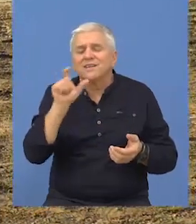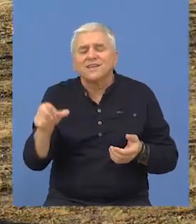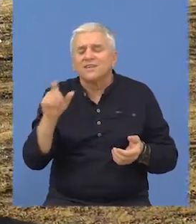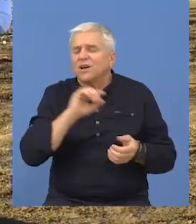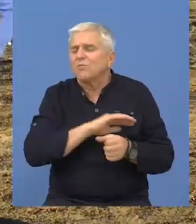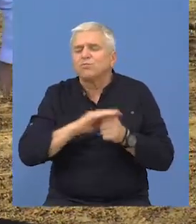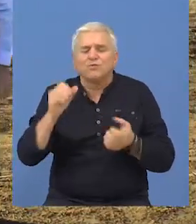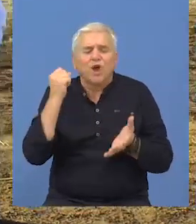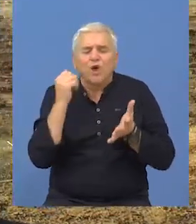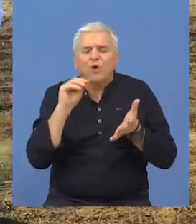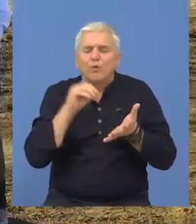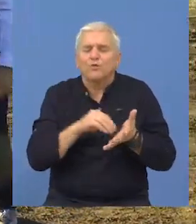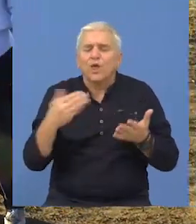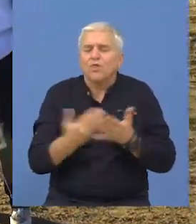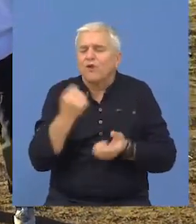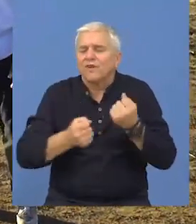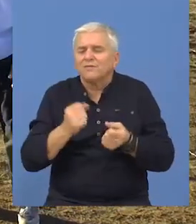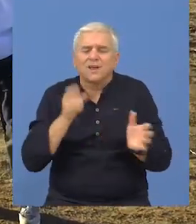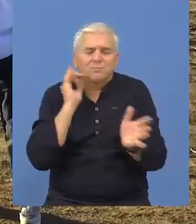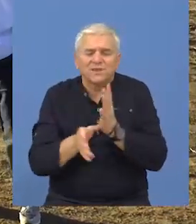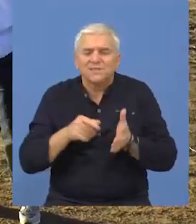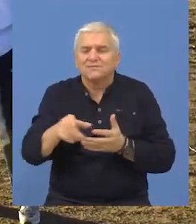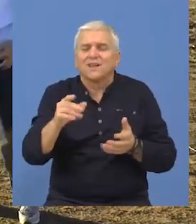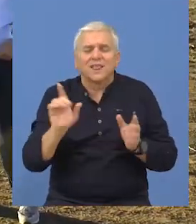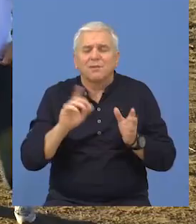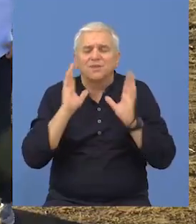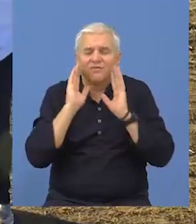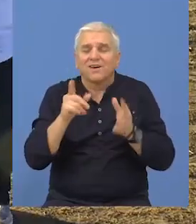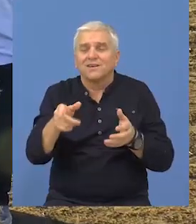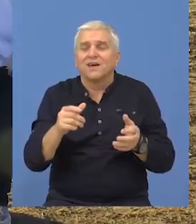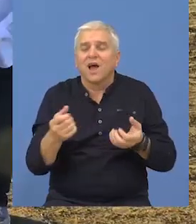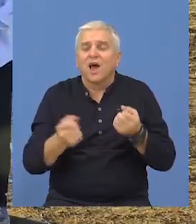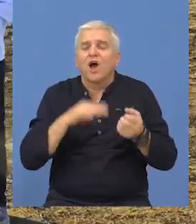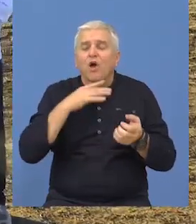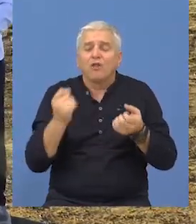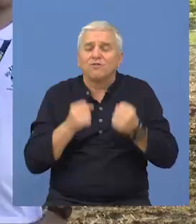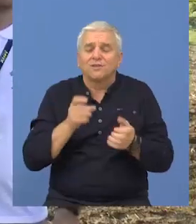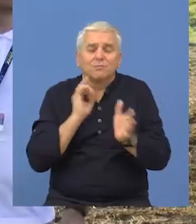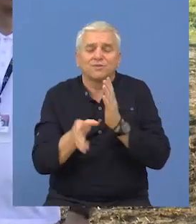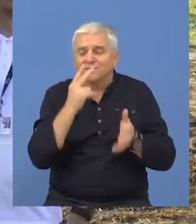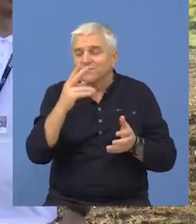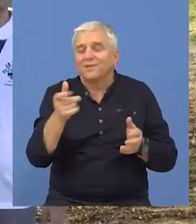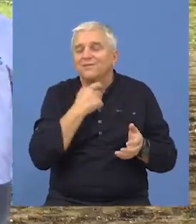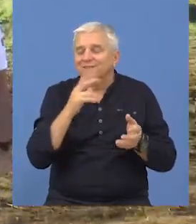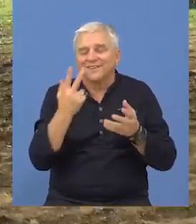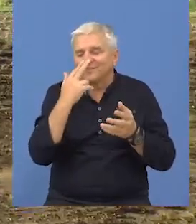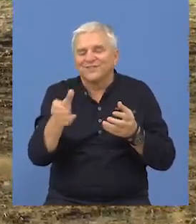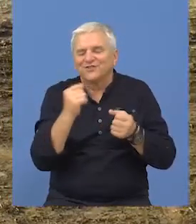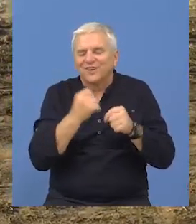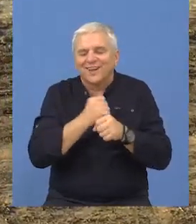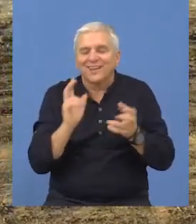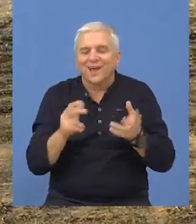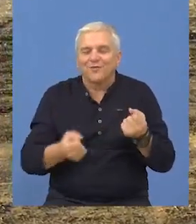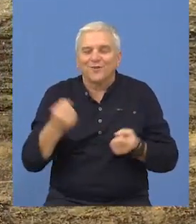pun sam utisaka, ne mogu dođa. Nova staza, brza, neverovatno. Golf ide, vidim da mi niko ništa ne